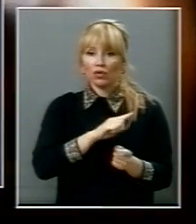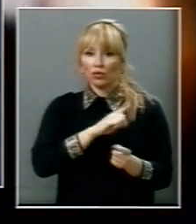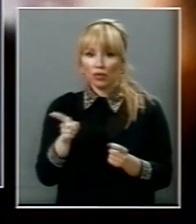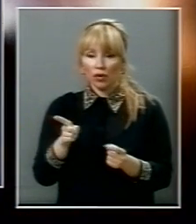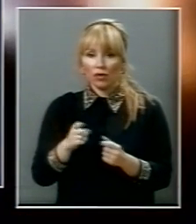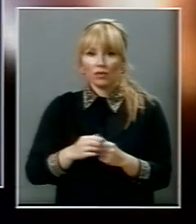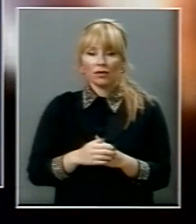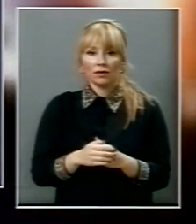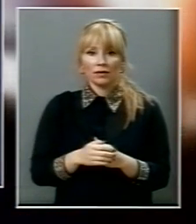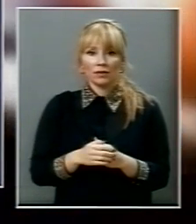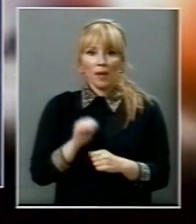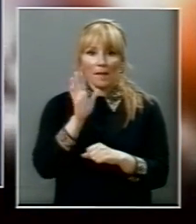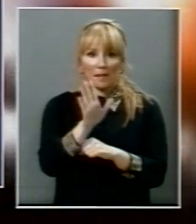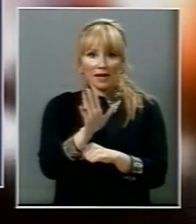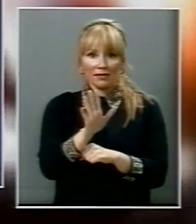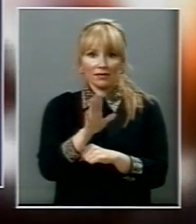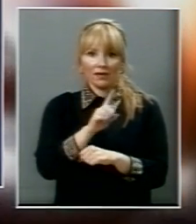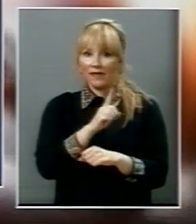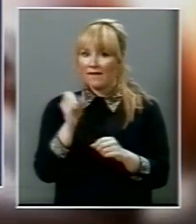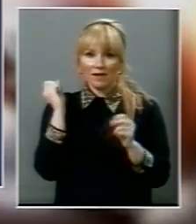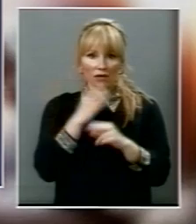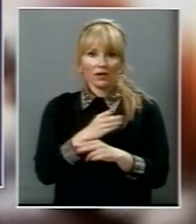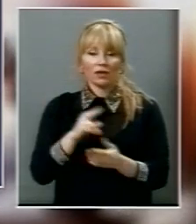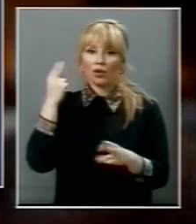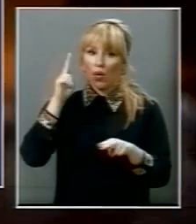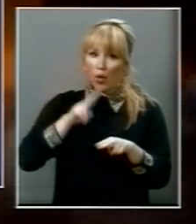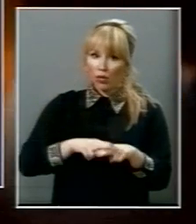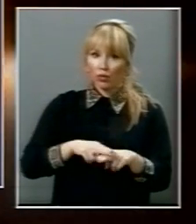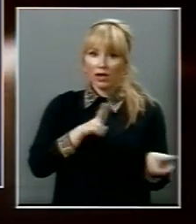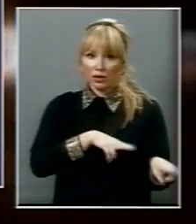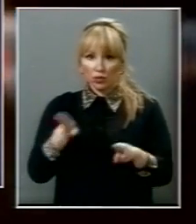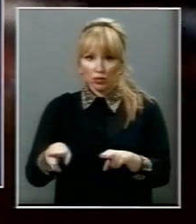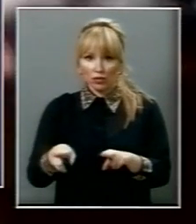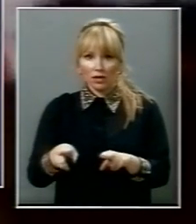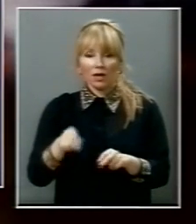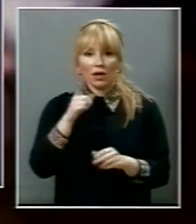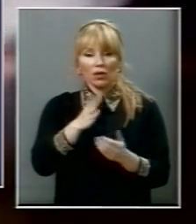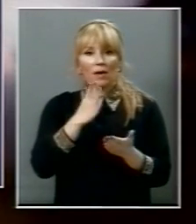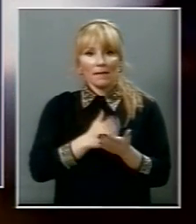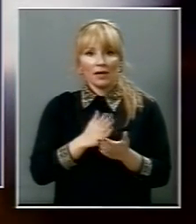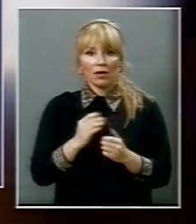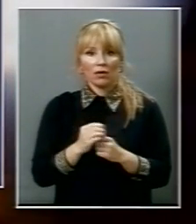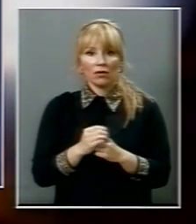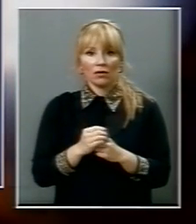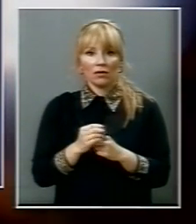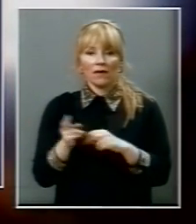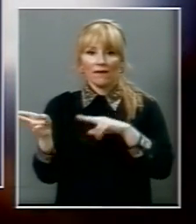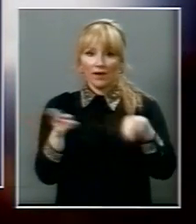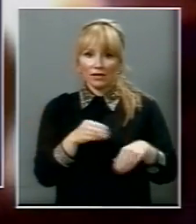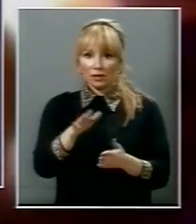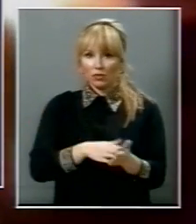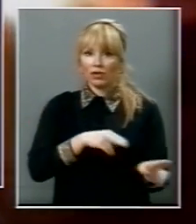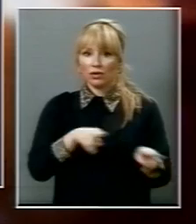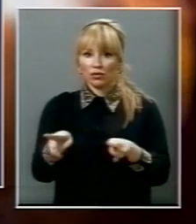pet, barem nevjerovatnih, odluka suda, da li je to bilo vraćanje na